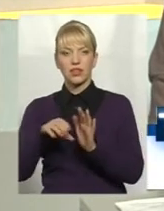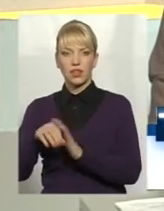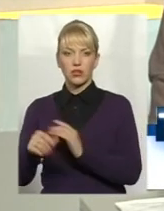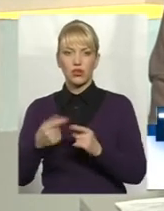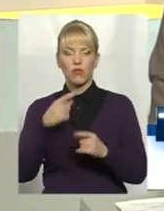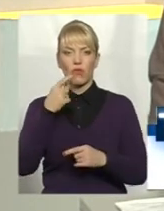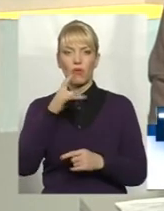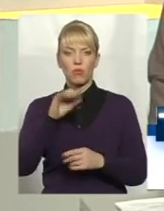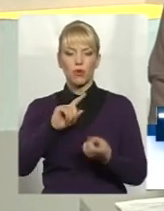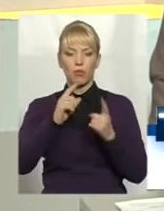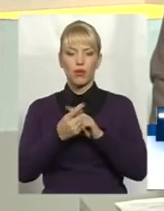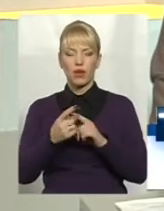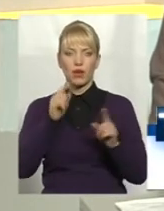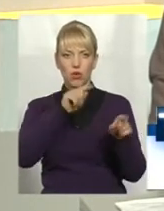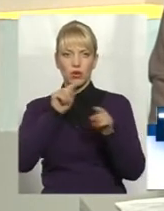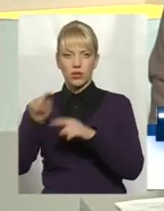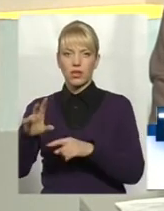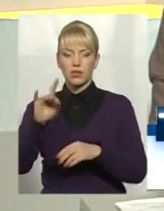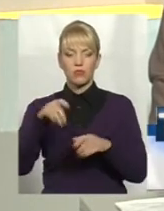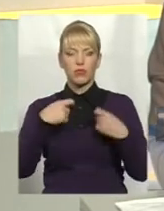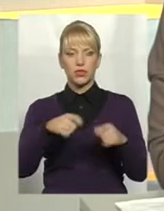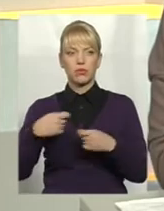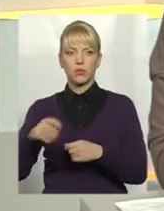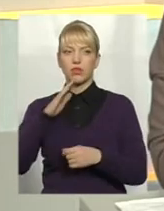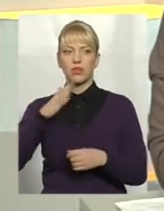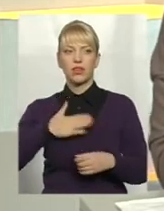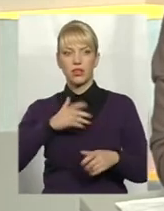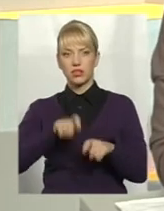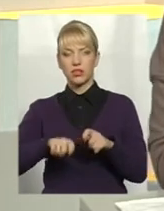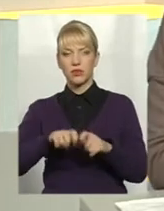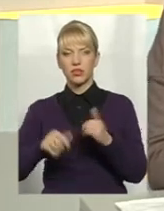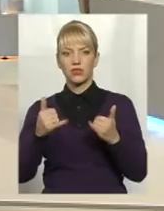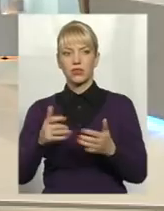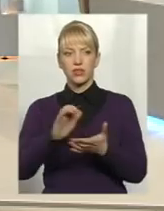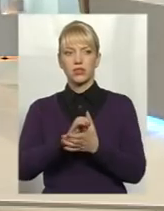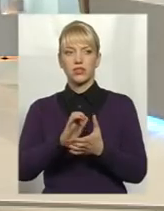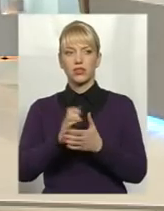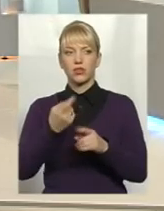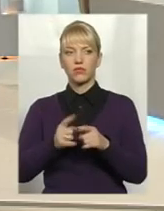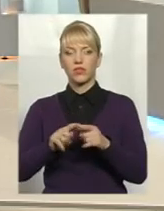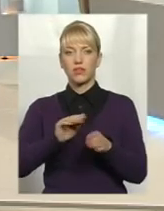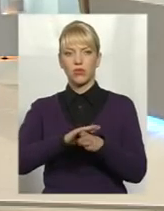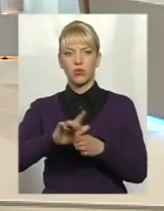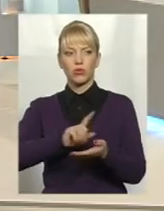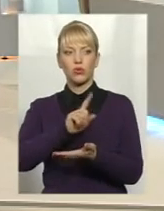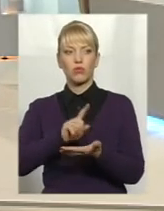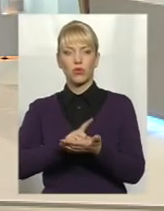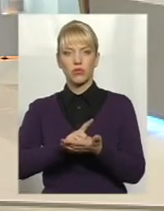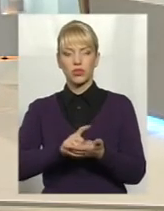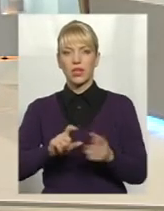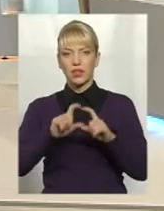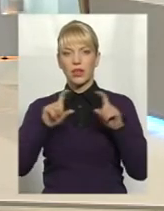про переорієнтацію ринків збуту. Наші експерти сьогодні знайомтесь, це виконувач обов'язків